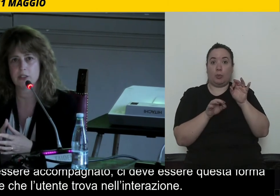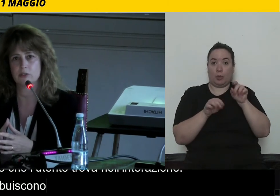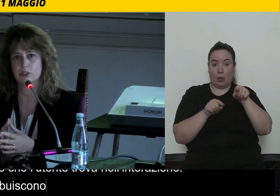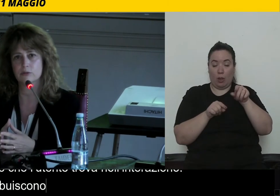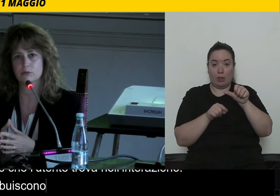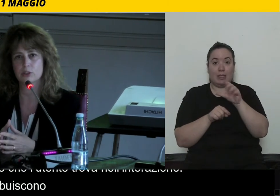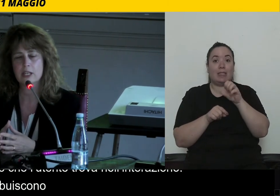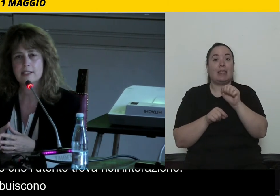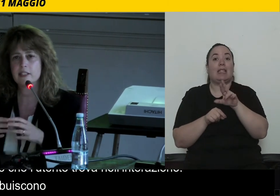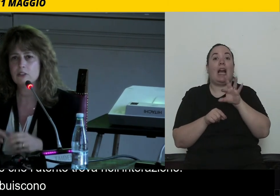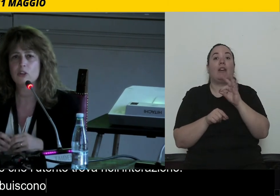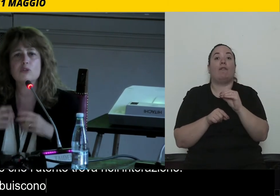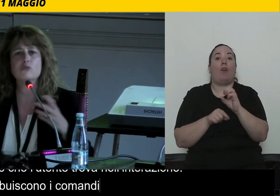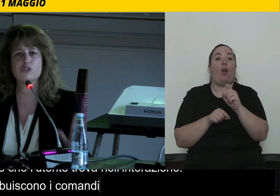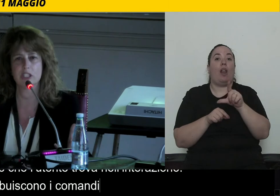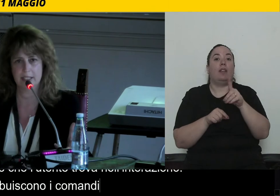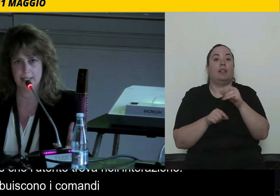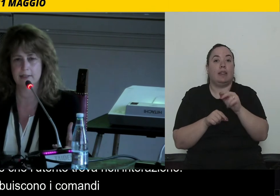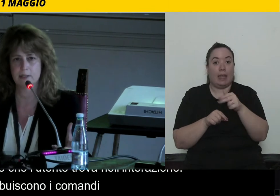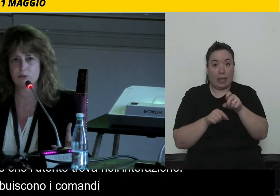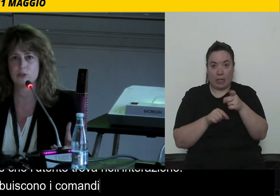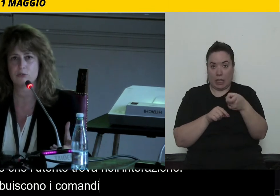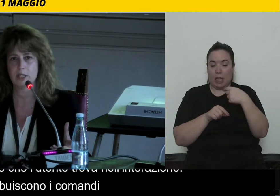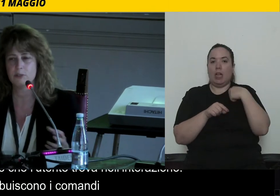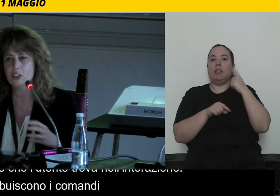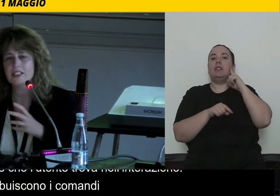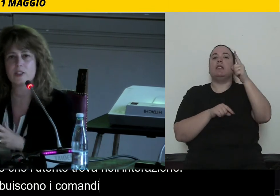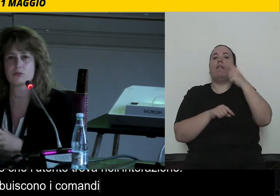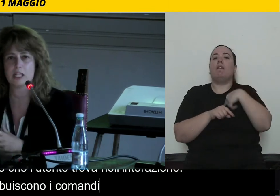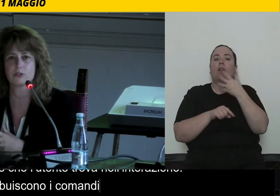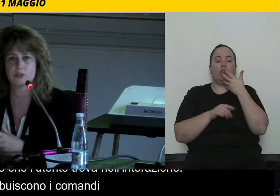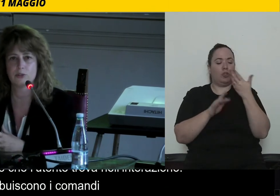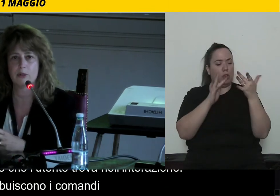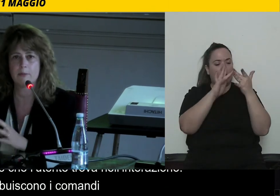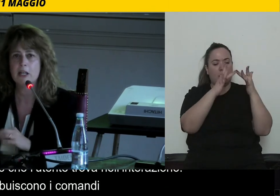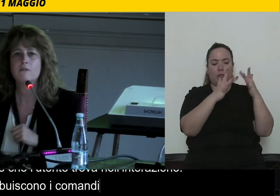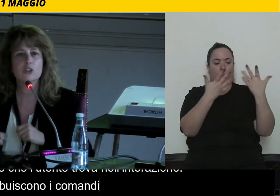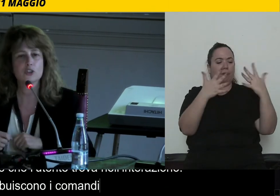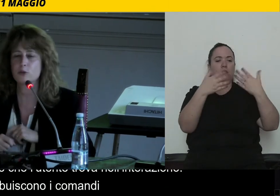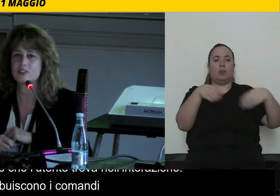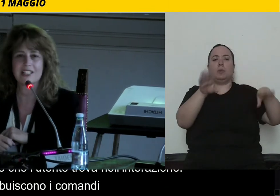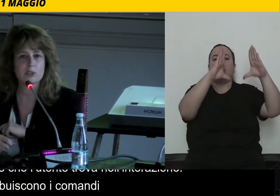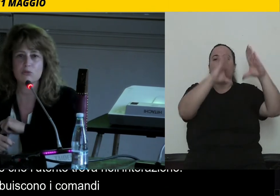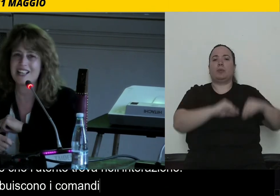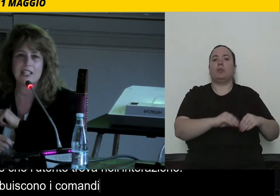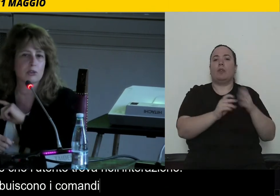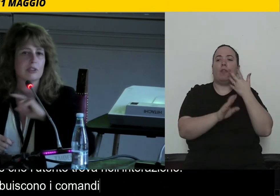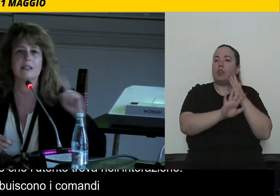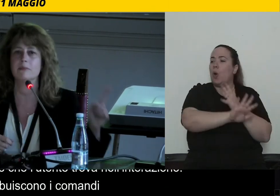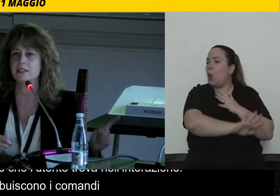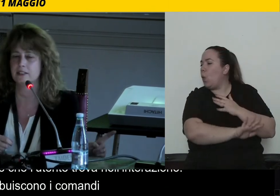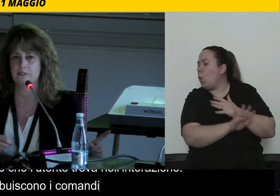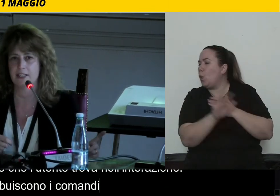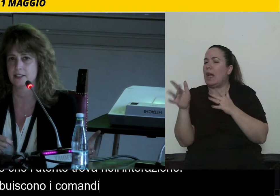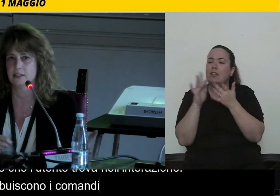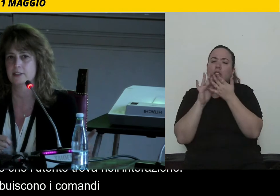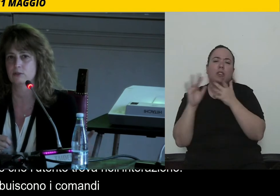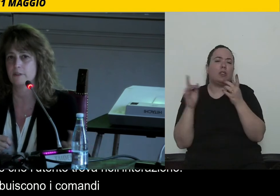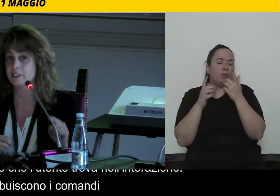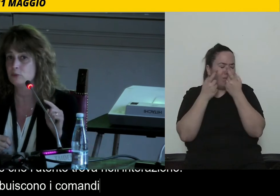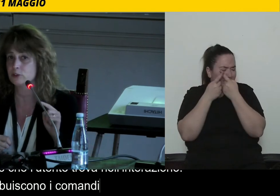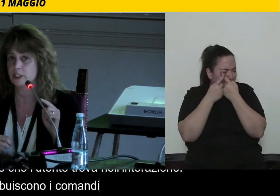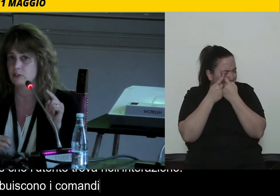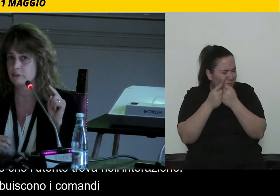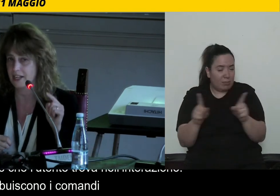fruizione del contenuto. Se io voglio uscire da un sito web, voglio andare su un altro sito web, voglio spostarmi su un'area totalmente diversa del